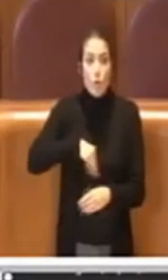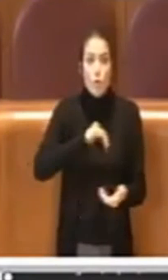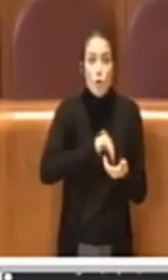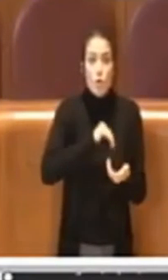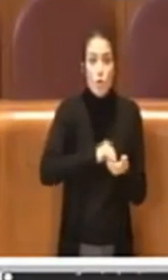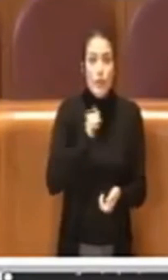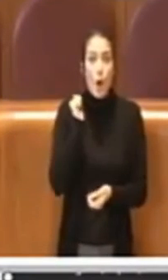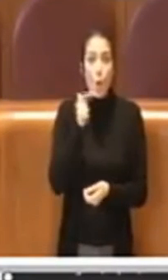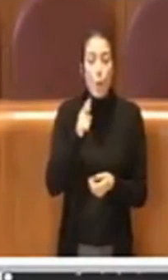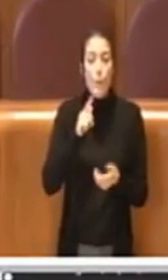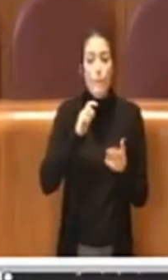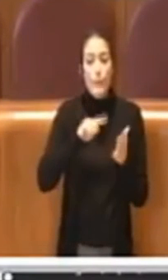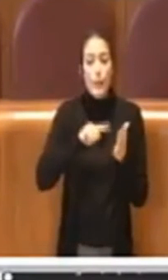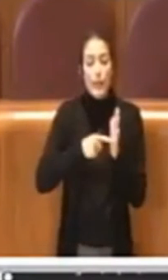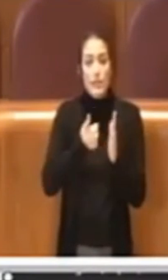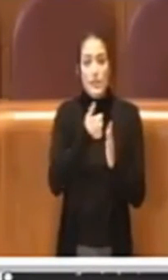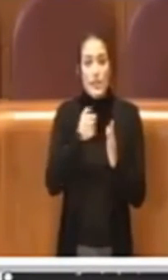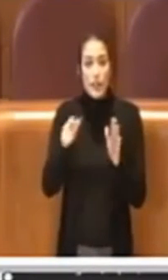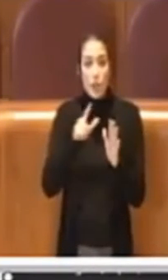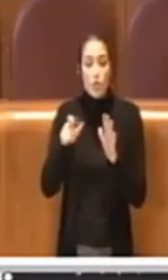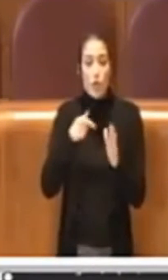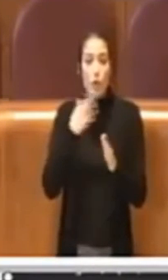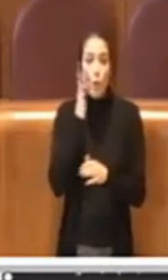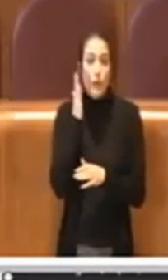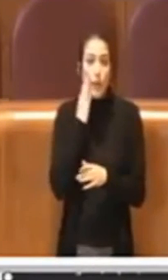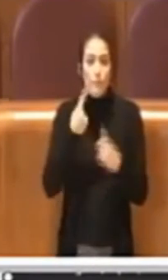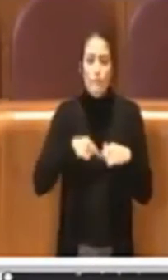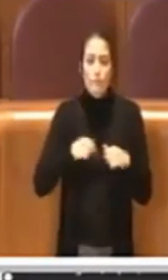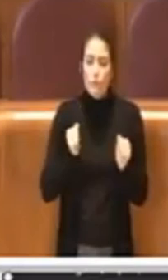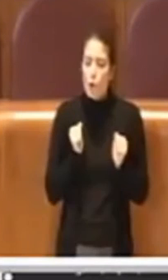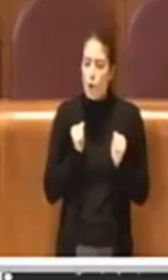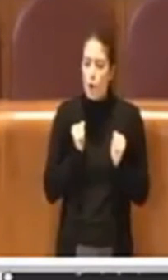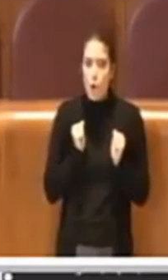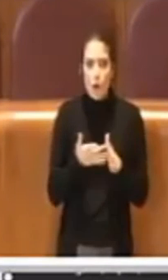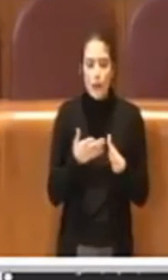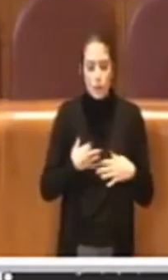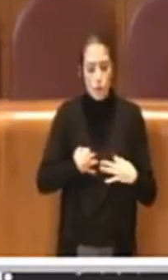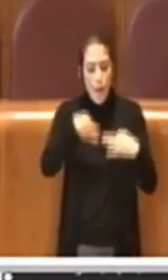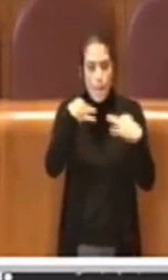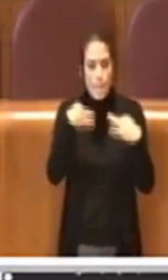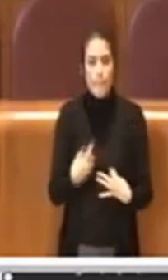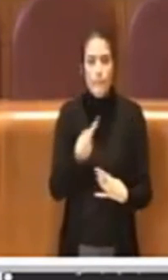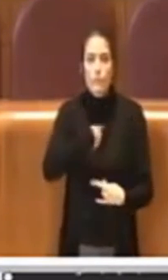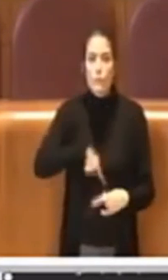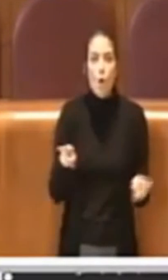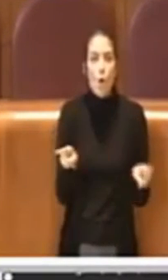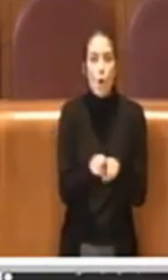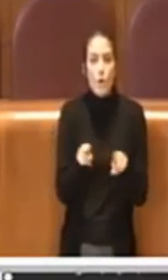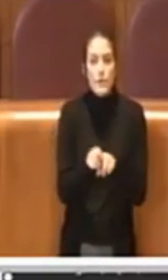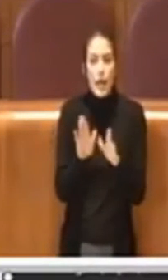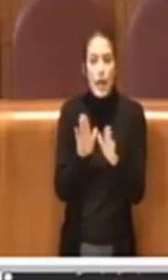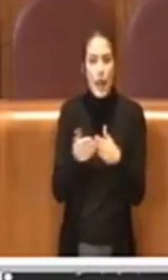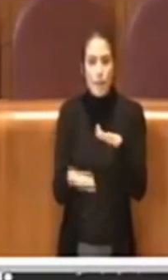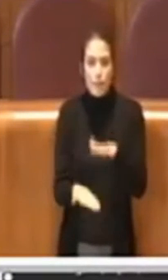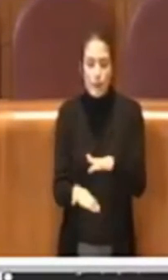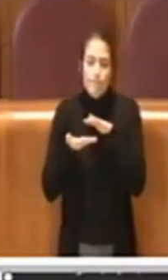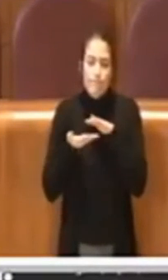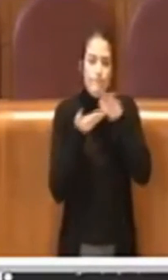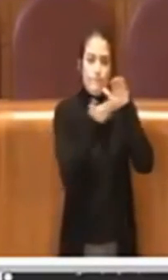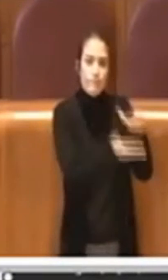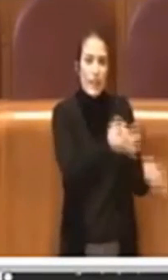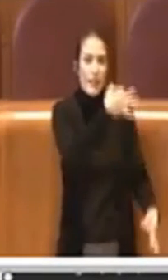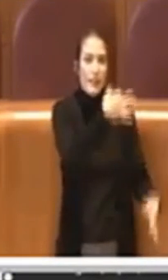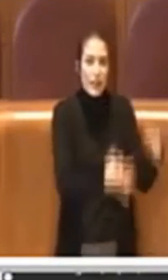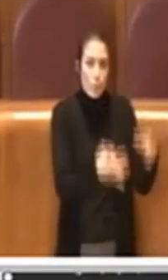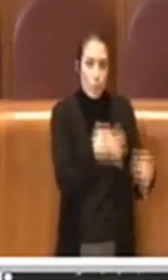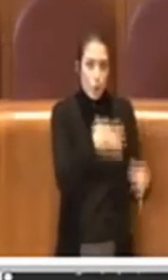miliardo e 300 milioni i debiti, con grande coraggio e determinazione abbiamo portato i libri in tribunale, abbiamo attivato